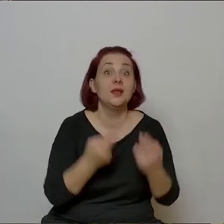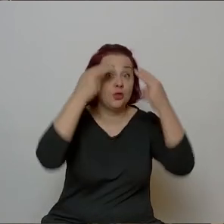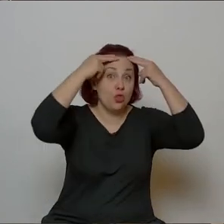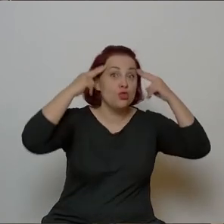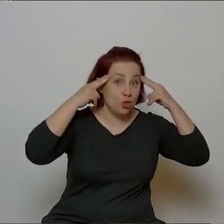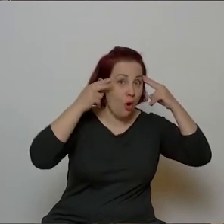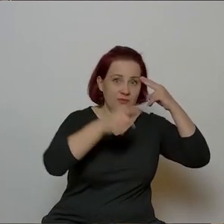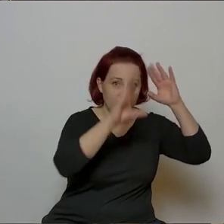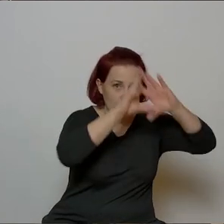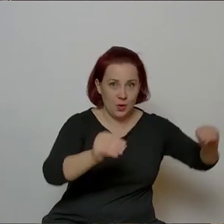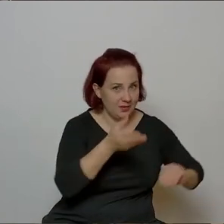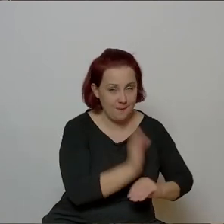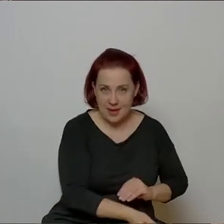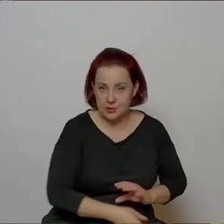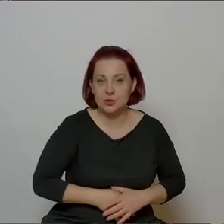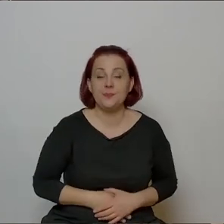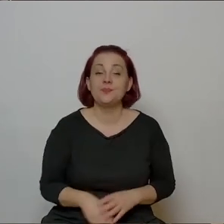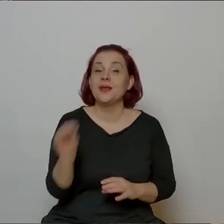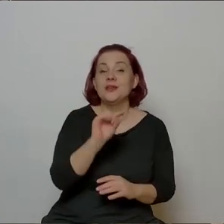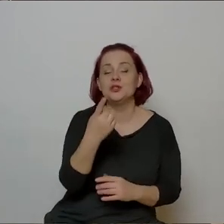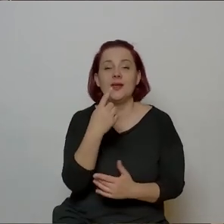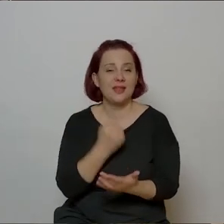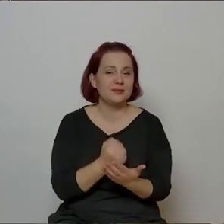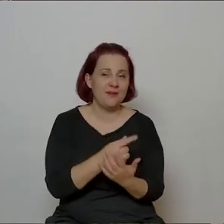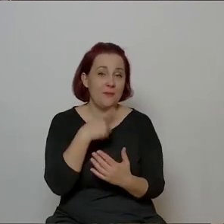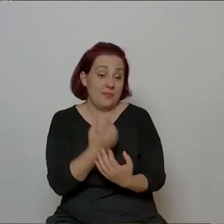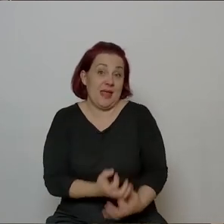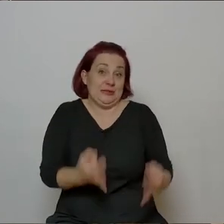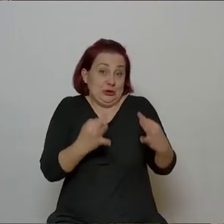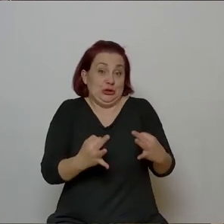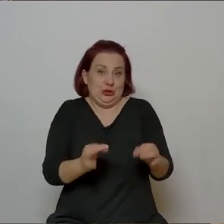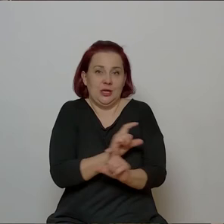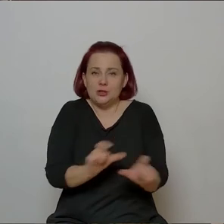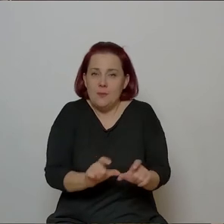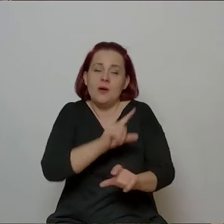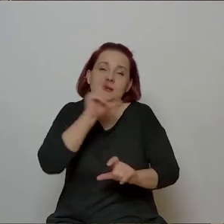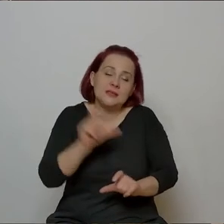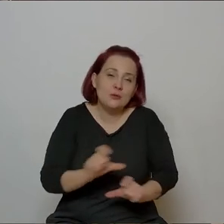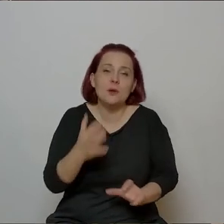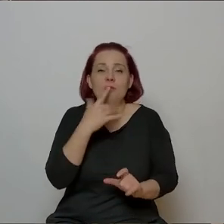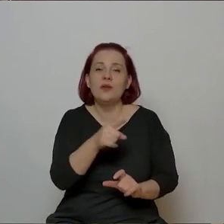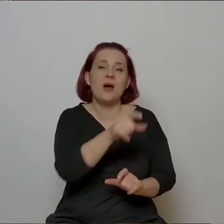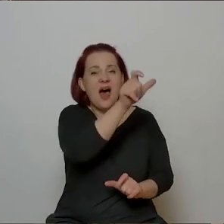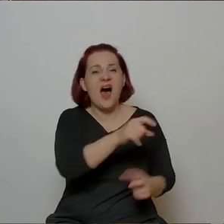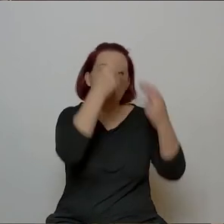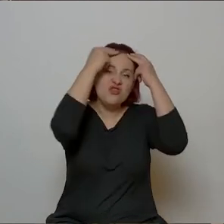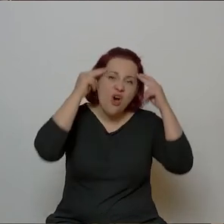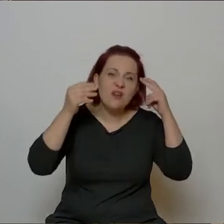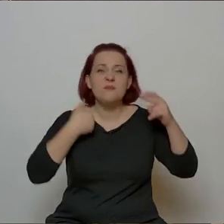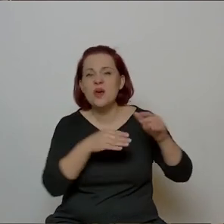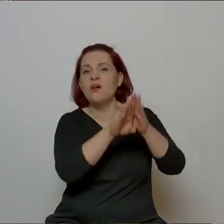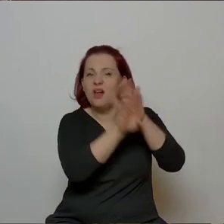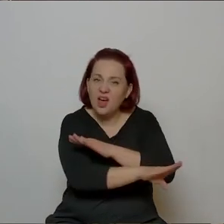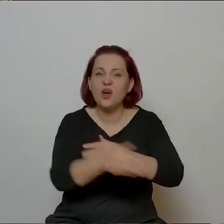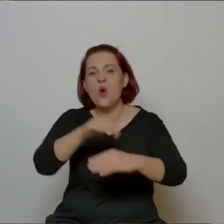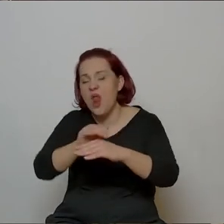nie zaginie. A jeszcze powiem teraz jedną rzecz ważną na dzisiejszy czas. Bo ciągle mówimy o tym, że on był odrzucany, no przez